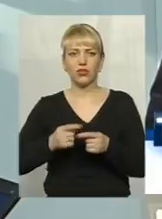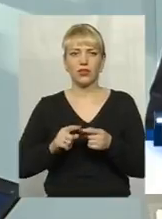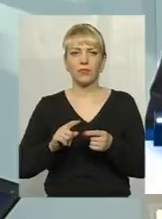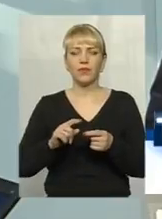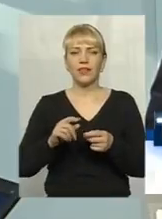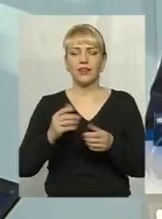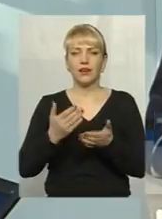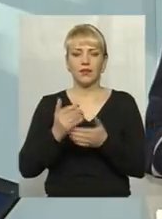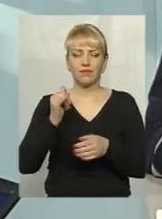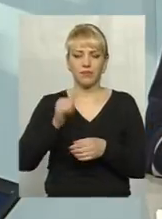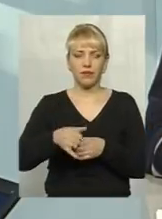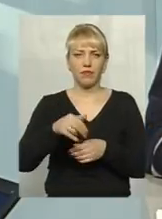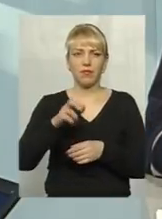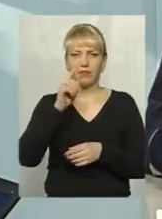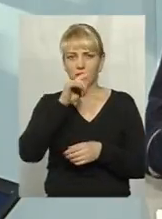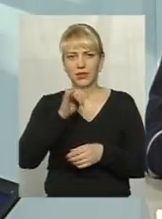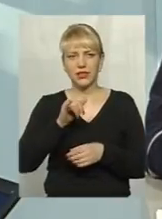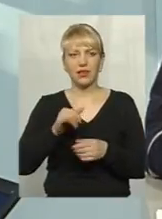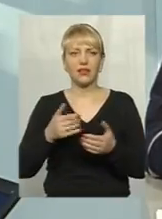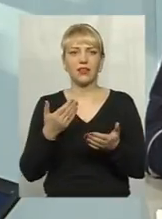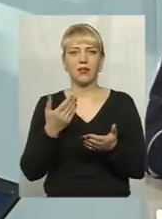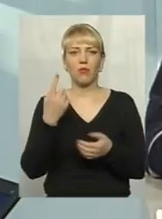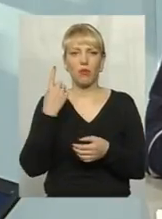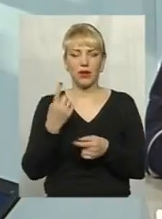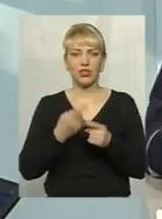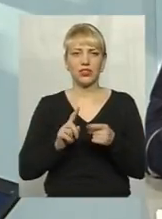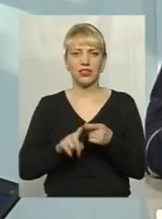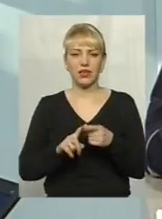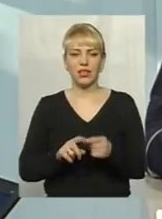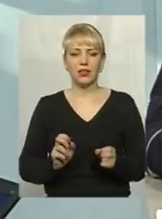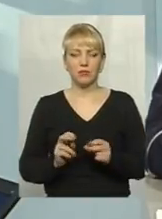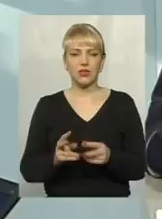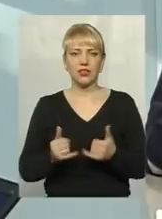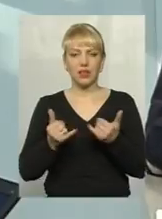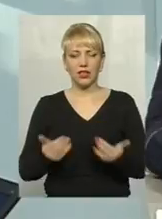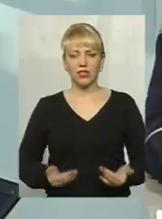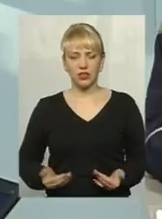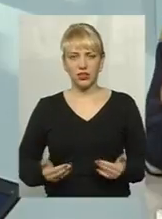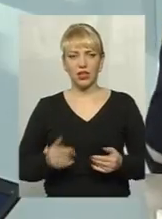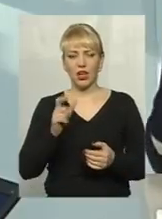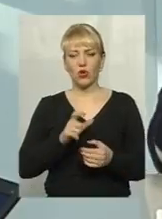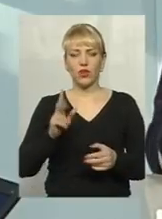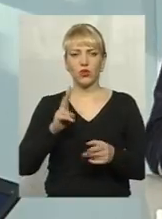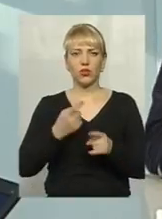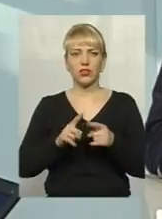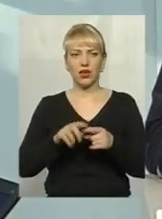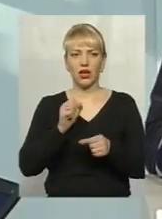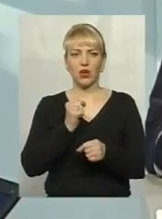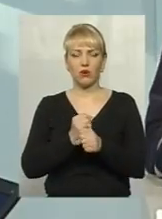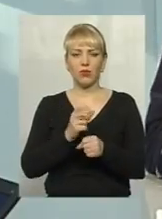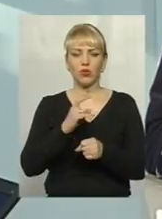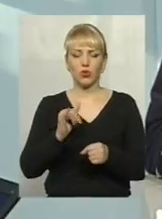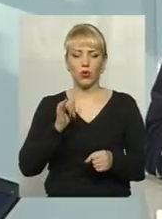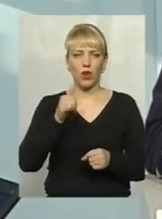первоспальної пічі. По-перше, це небезпечно для життя і здоров'я тих людей, які це роблять, які в пічку льють солярку